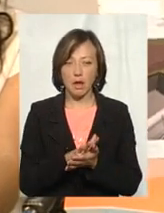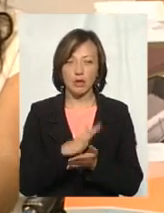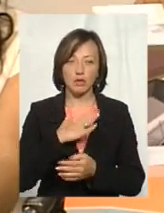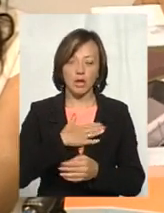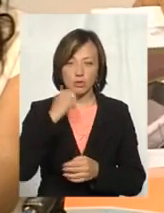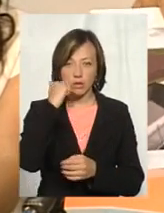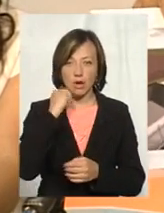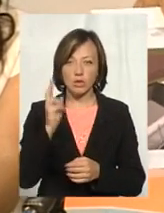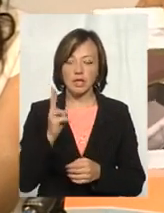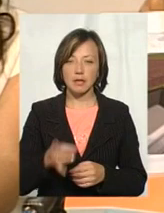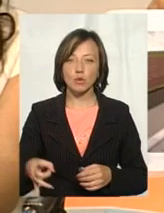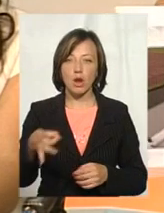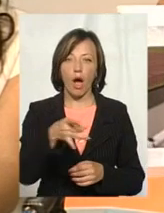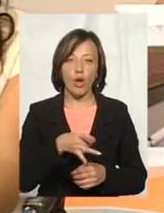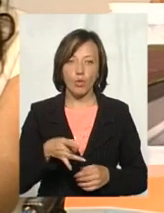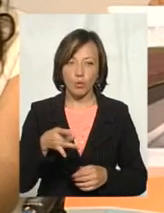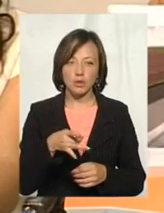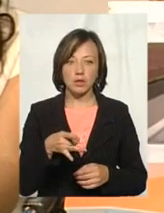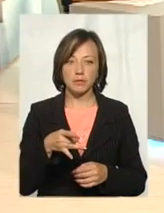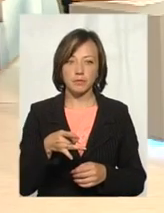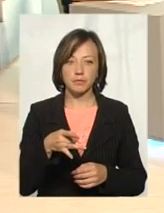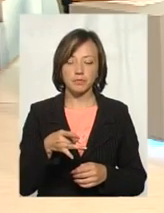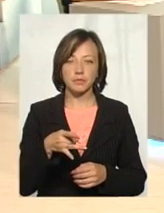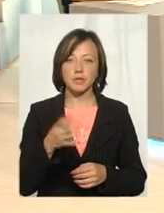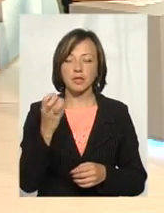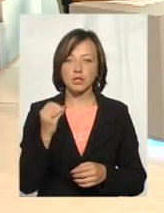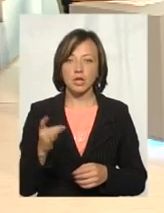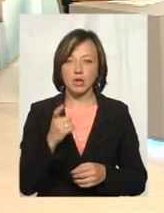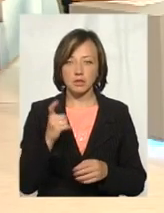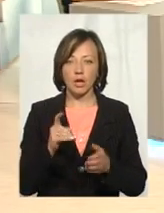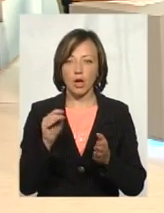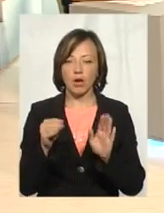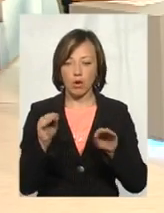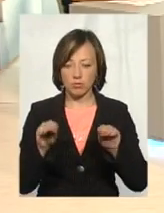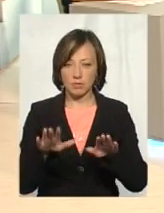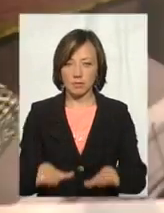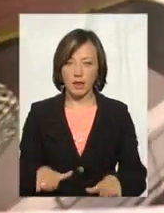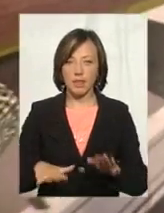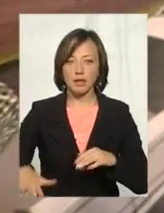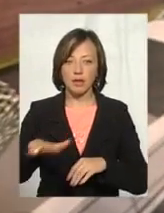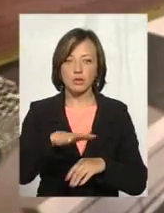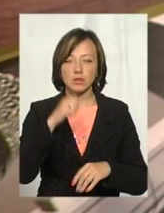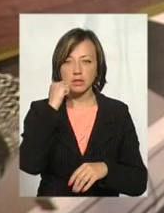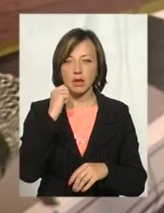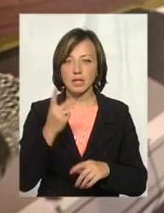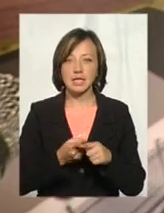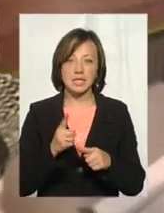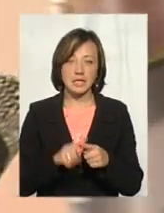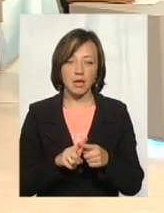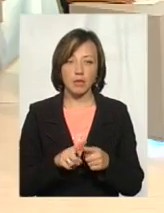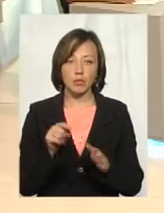нашого Старокостейського району. Так як сміття ще розташоване на території Старокостейського